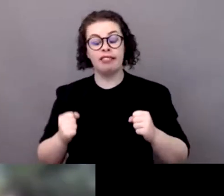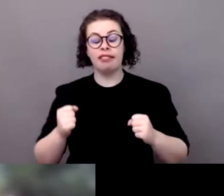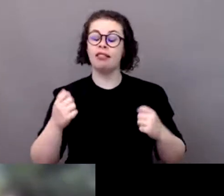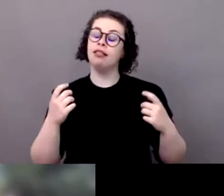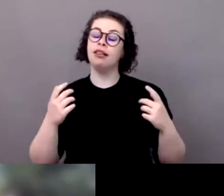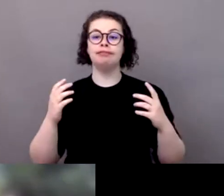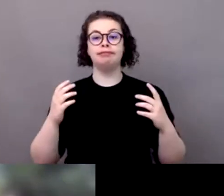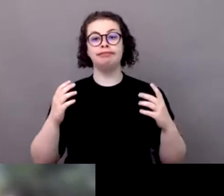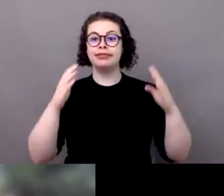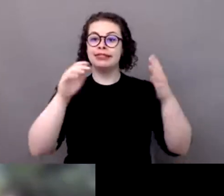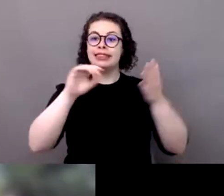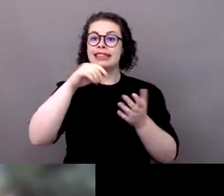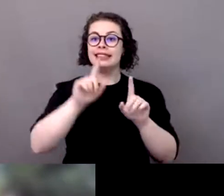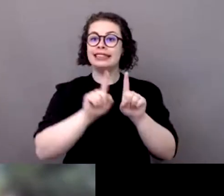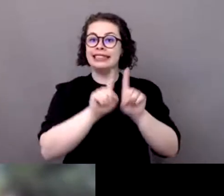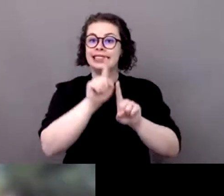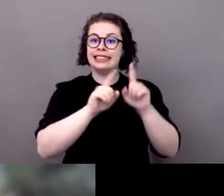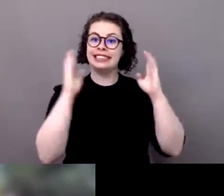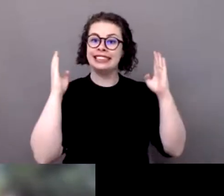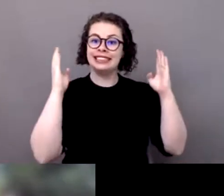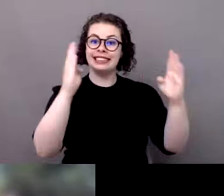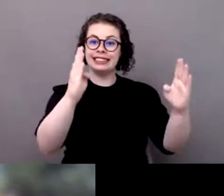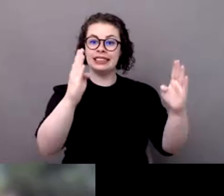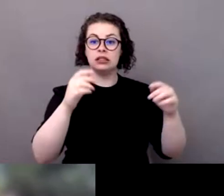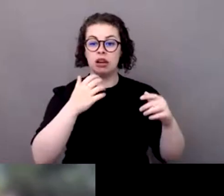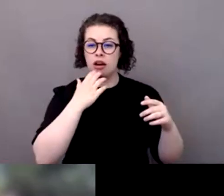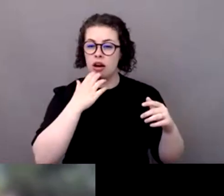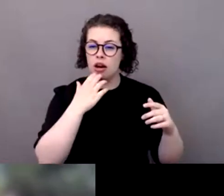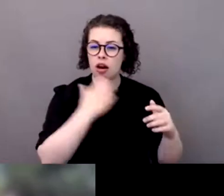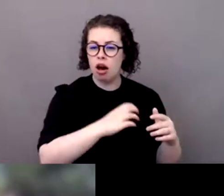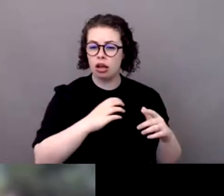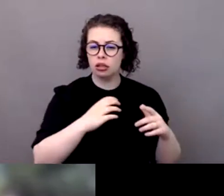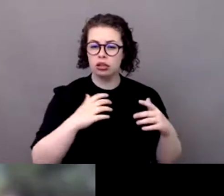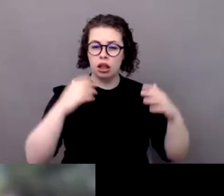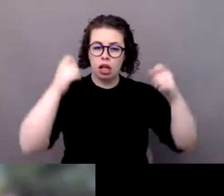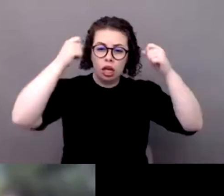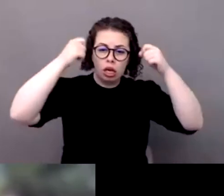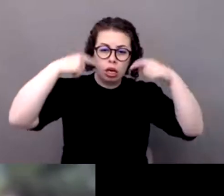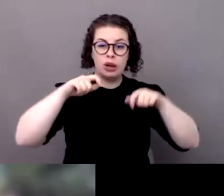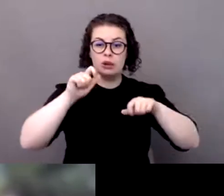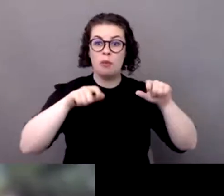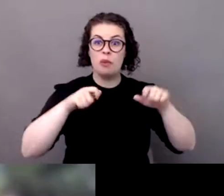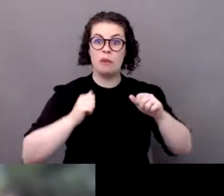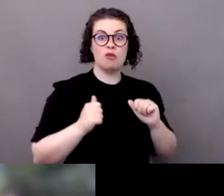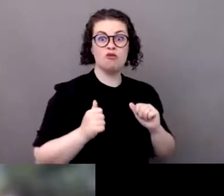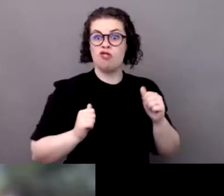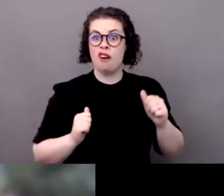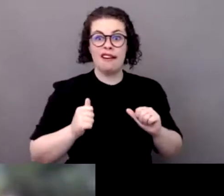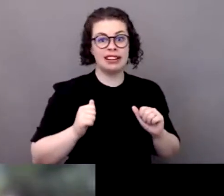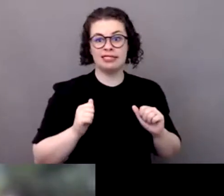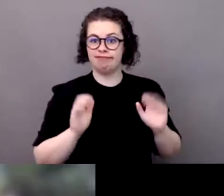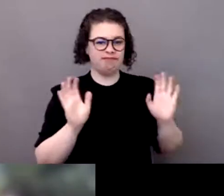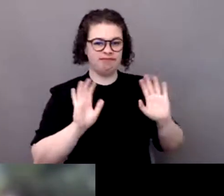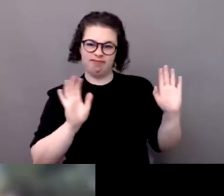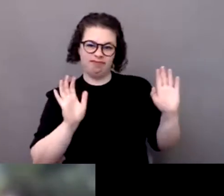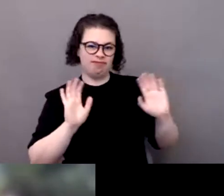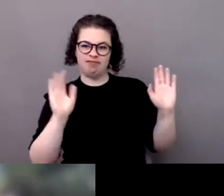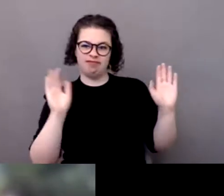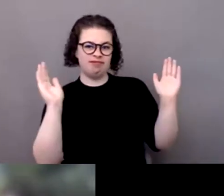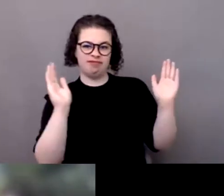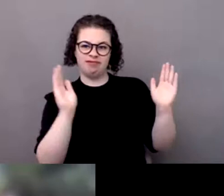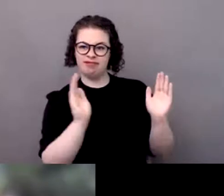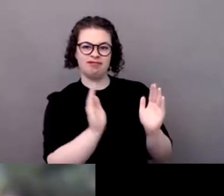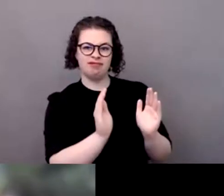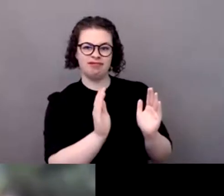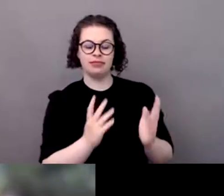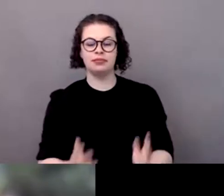infrastructures sportives sont quand même plutôt vieillissante en france et on va avoir une vraie problématique d